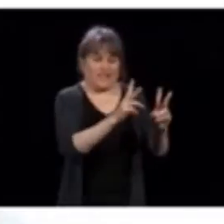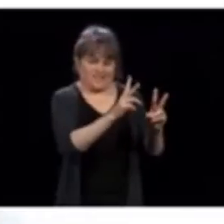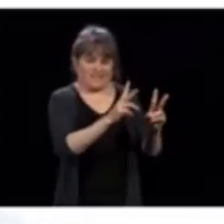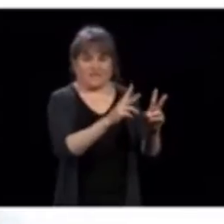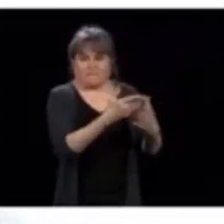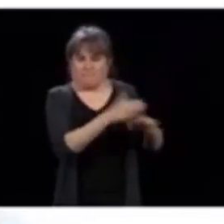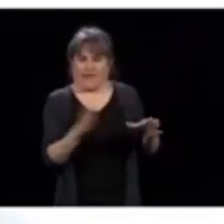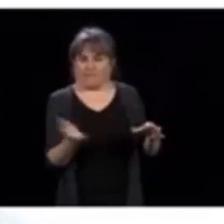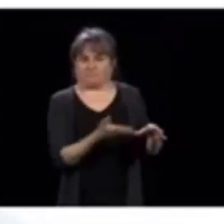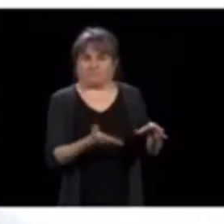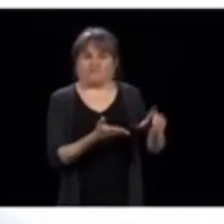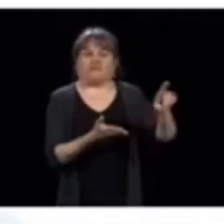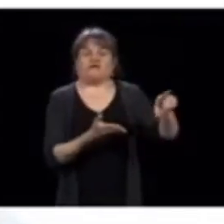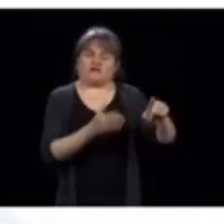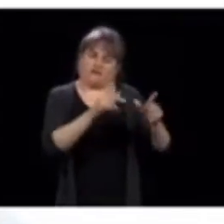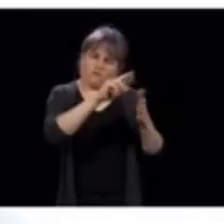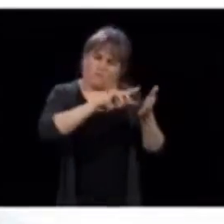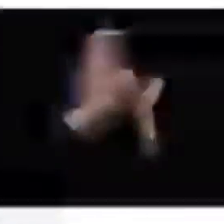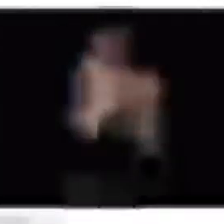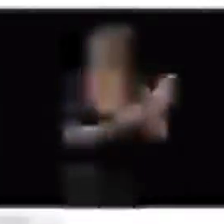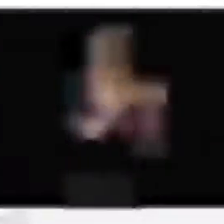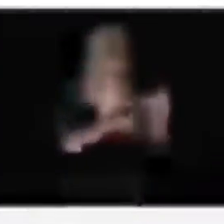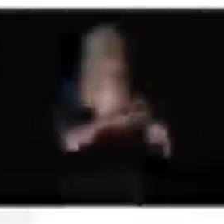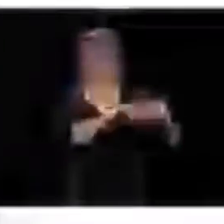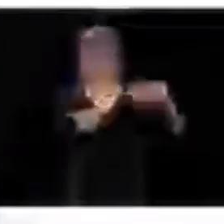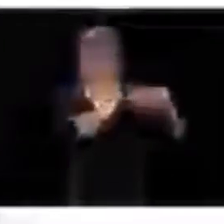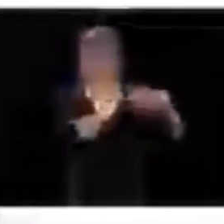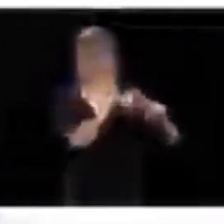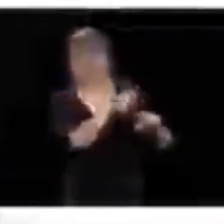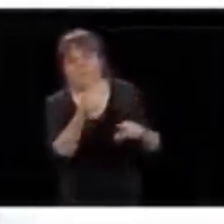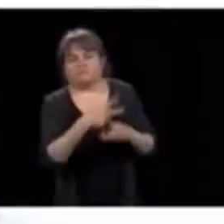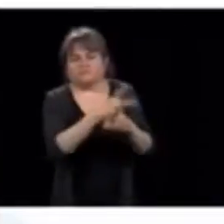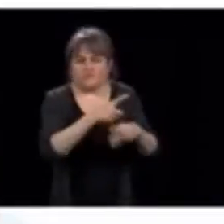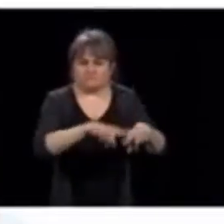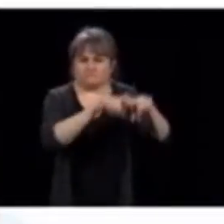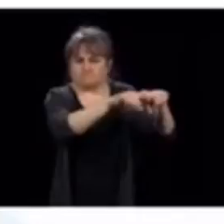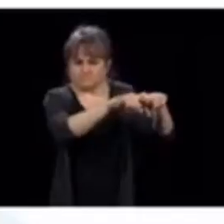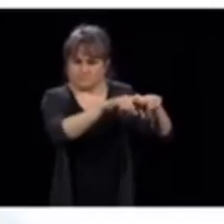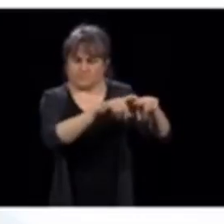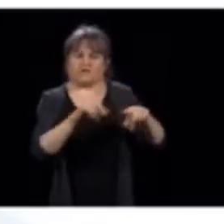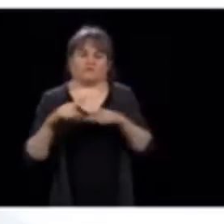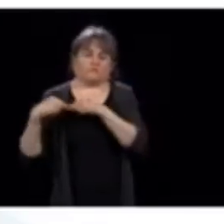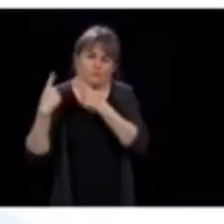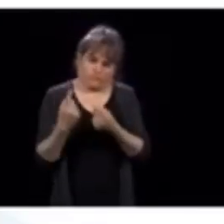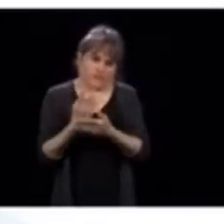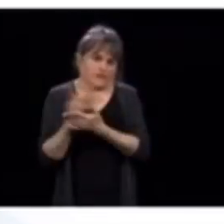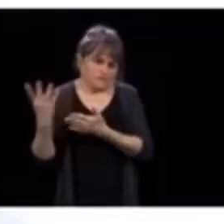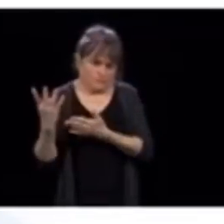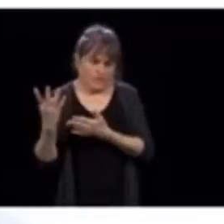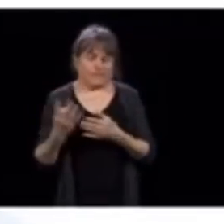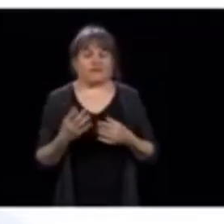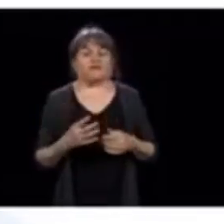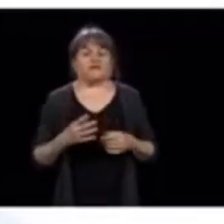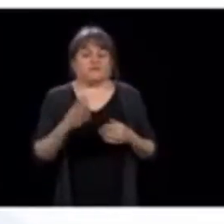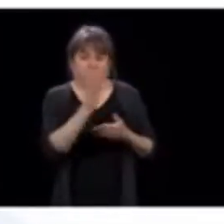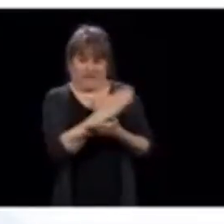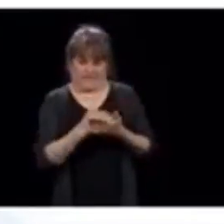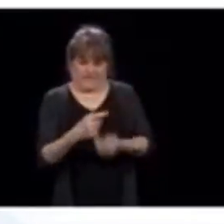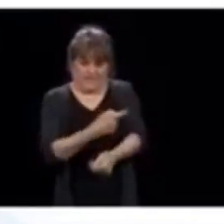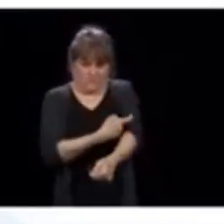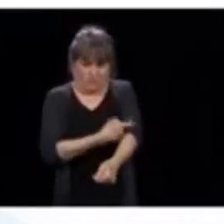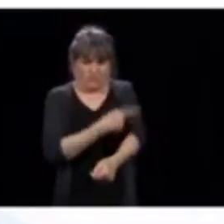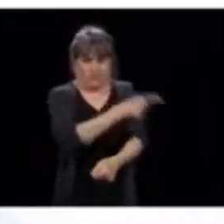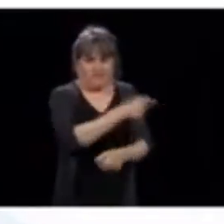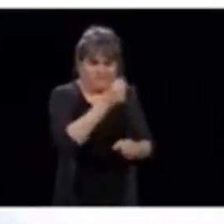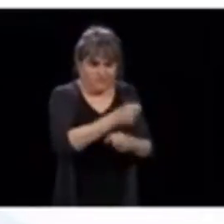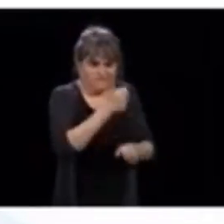puis on va continuer de le faire pour deux semaines, ce qui a fait que beaucoup de personnes, incluant des médecins spécialistes, qui